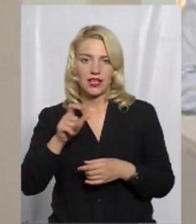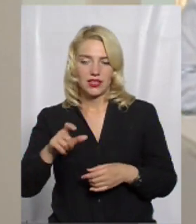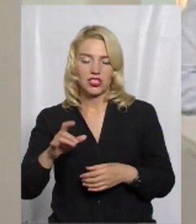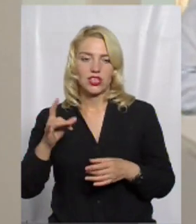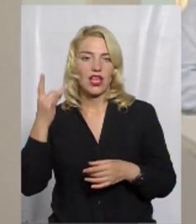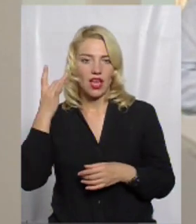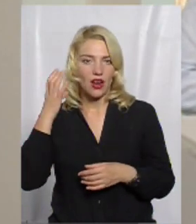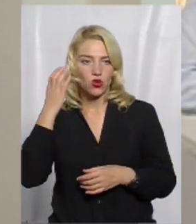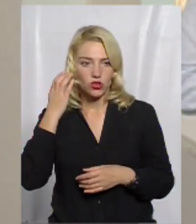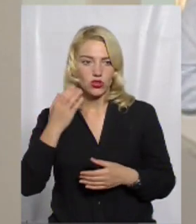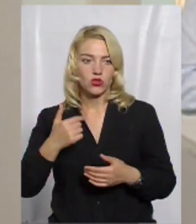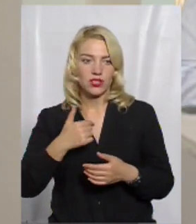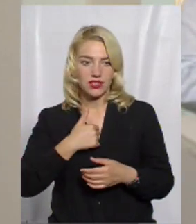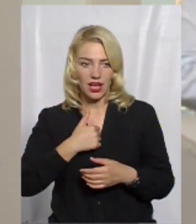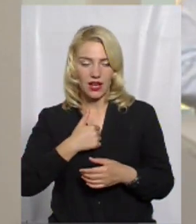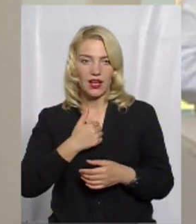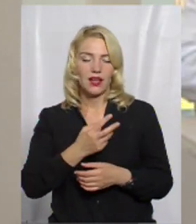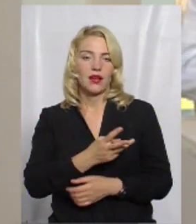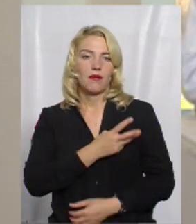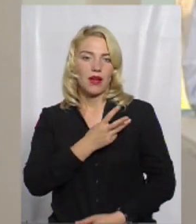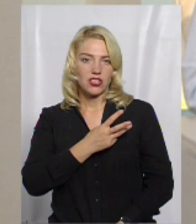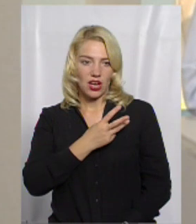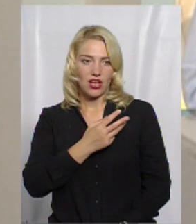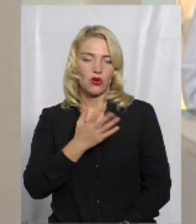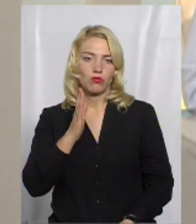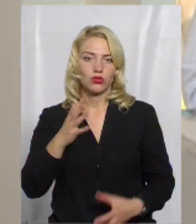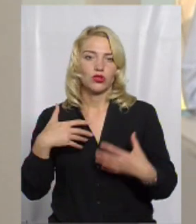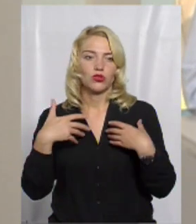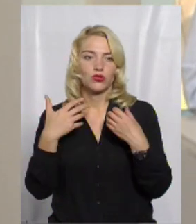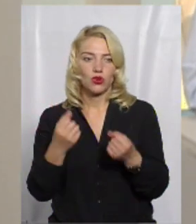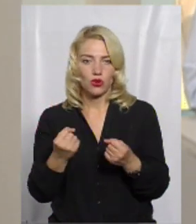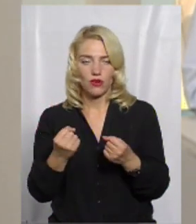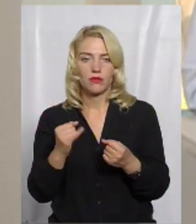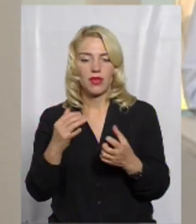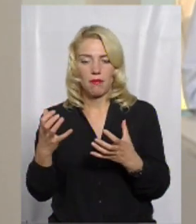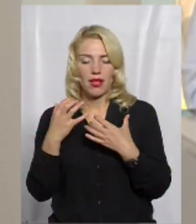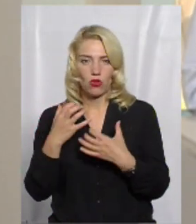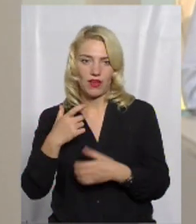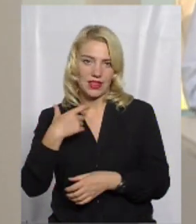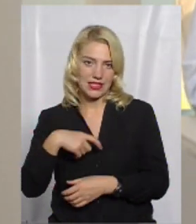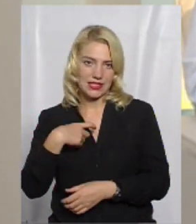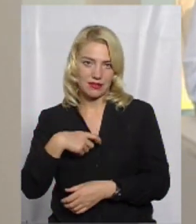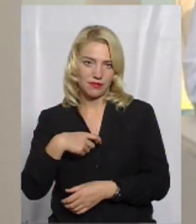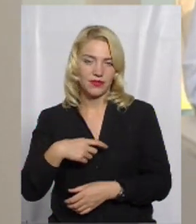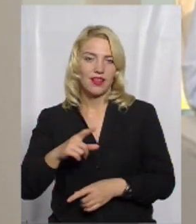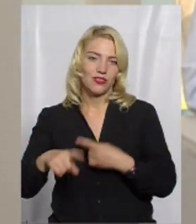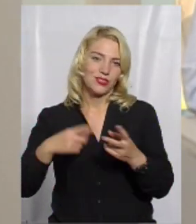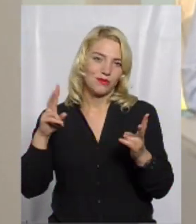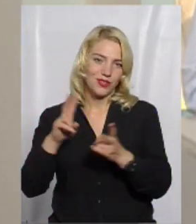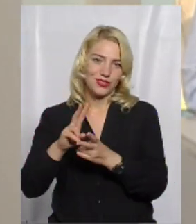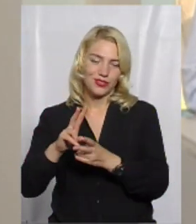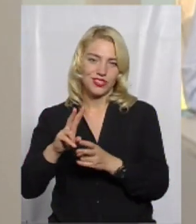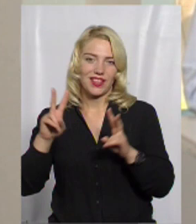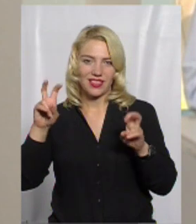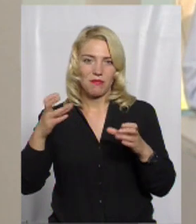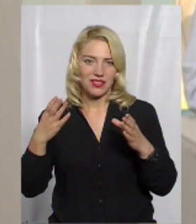радіослугачі, я бажаю бути здорова і піклуватися про себе. До зустрічі у